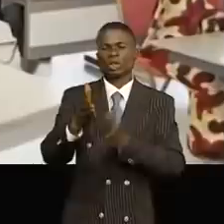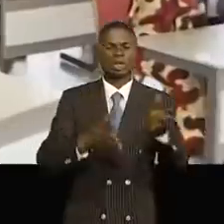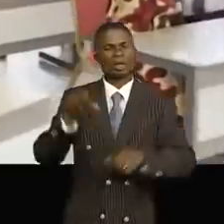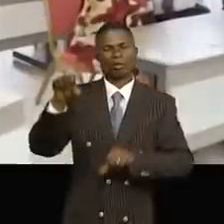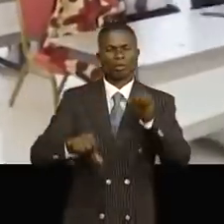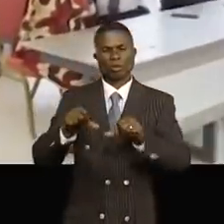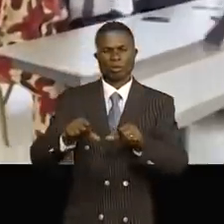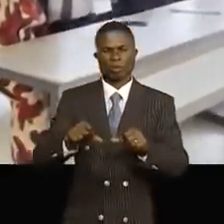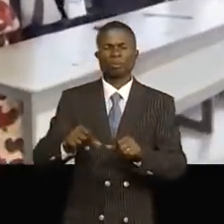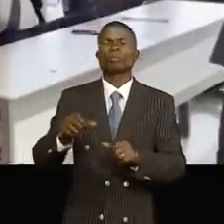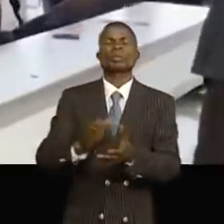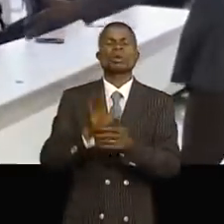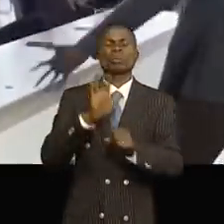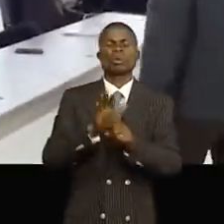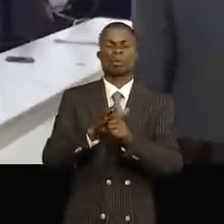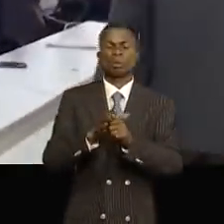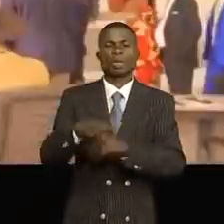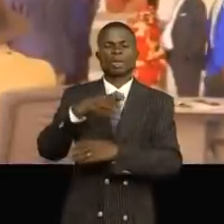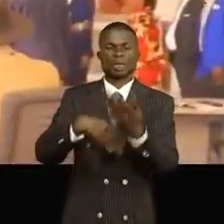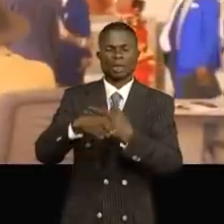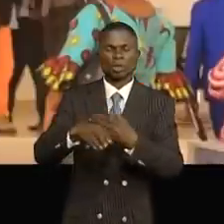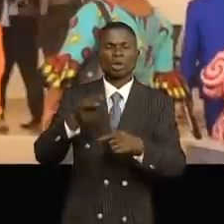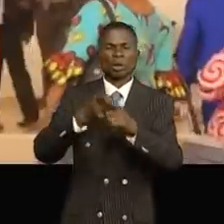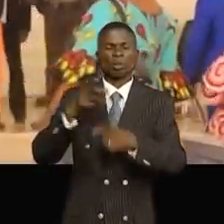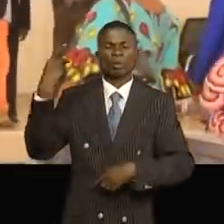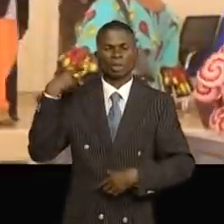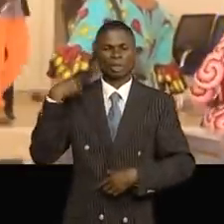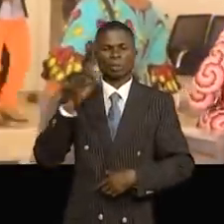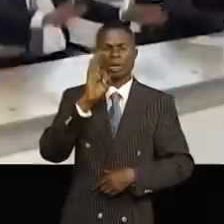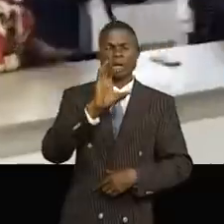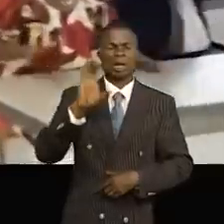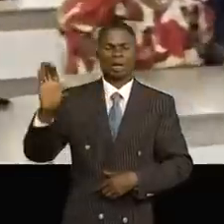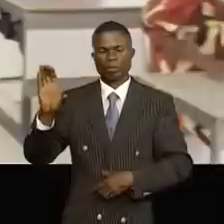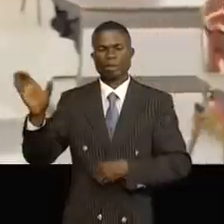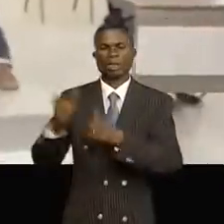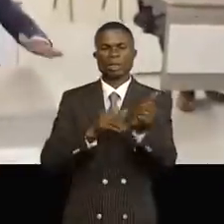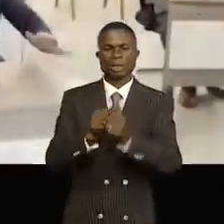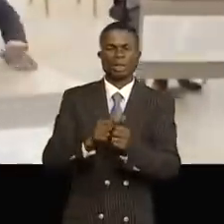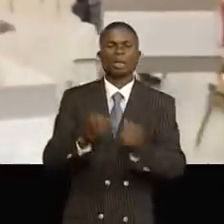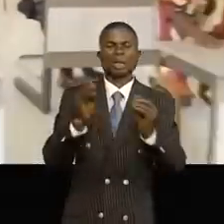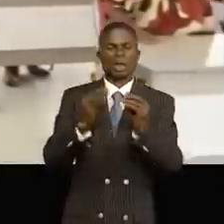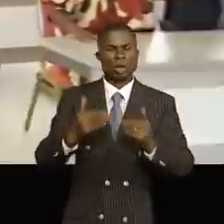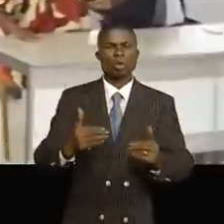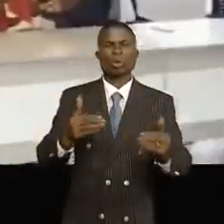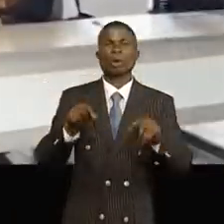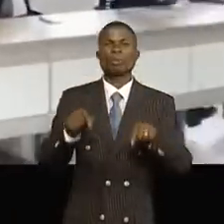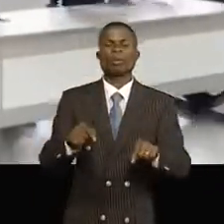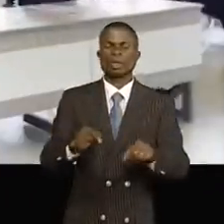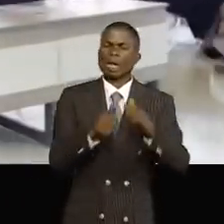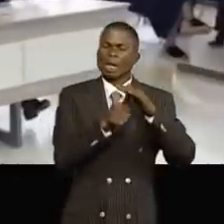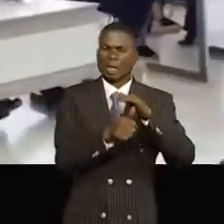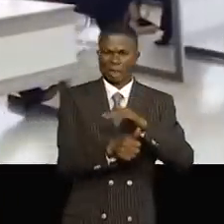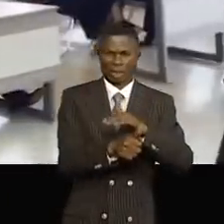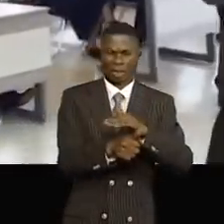un début au grand désarroi causé par les députés provinciaux du FCC et en basculé à l'opposition, la plénière se poursuit, mais cette fois à huis clos.